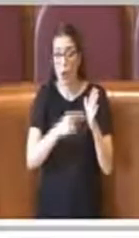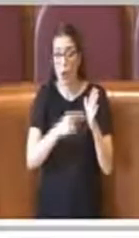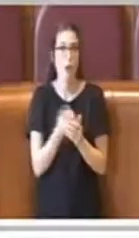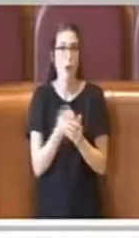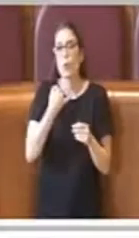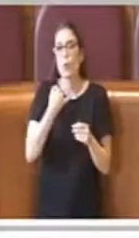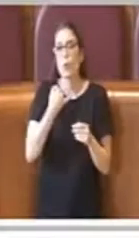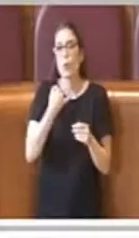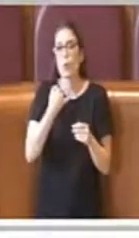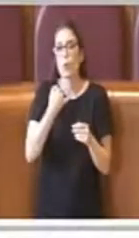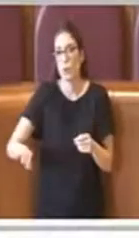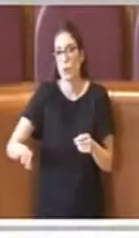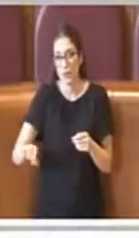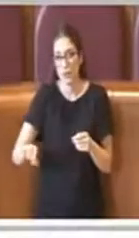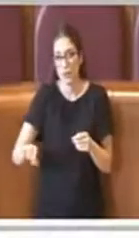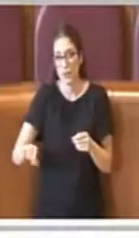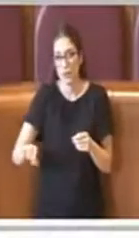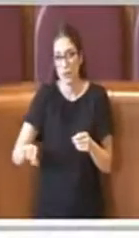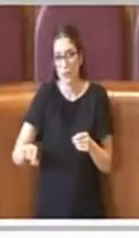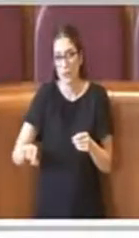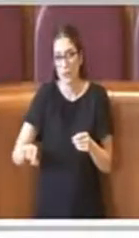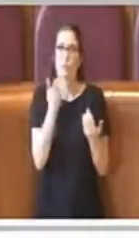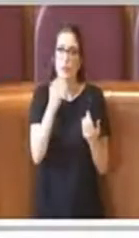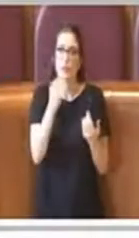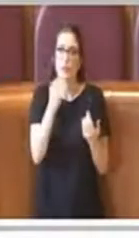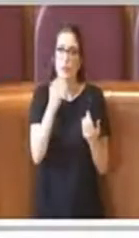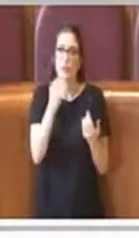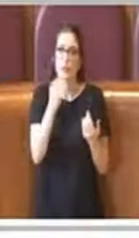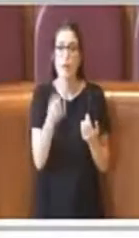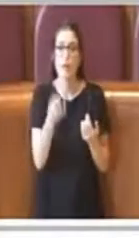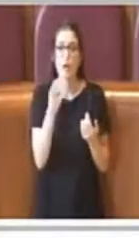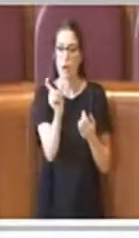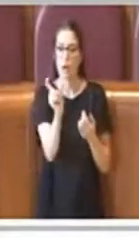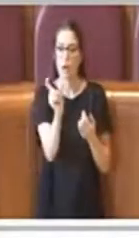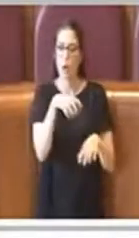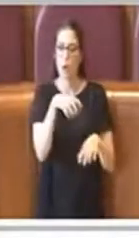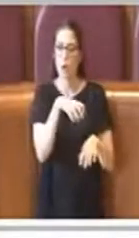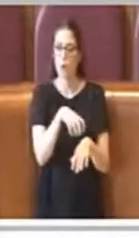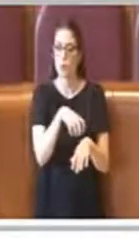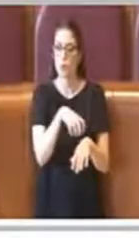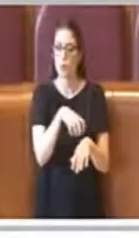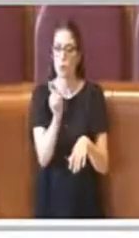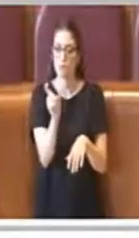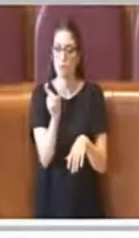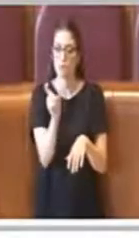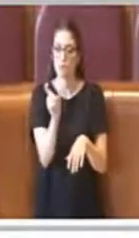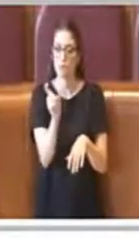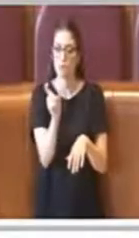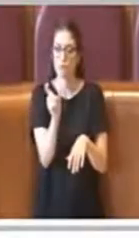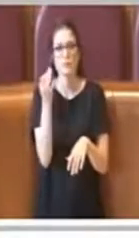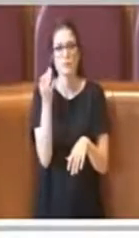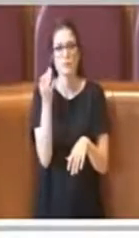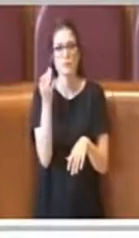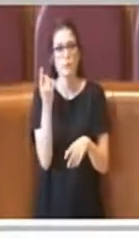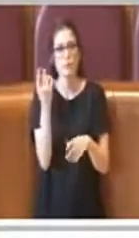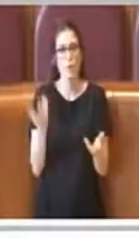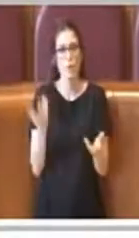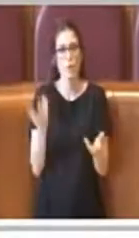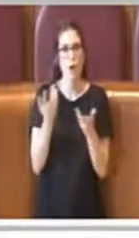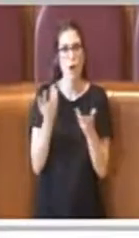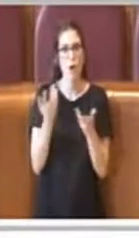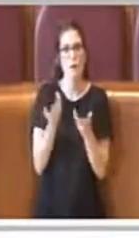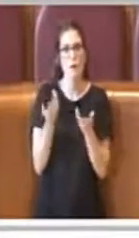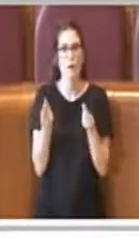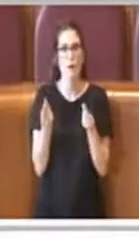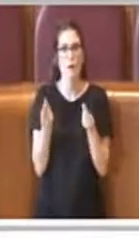tipo mi sembra strano, poi l'ultimissima cosa voglio dire sì, anche quando ho sentito la parola consulta ho pensato